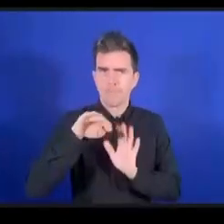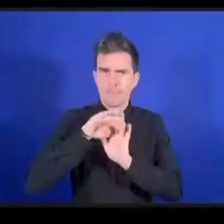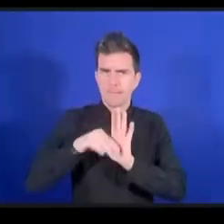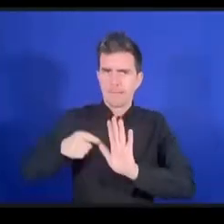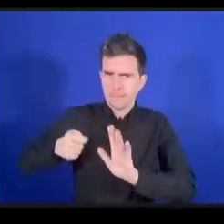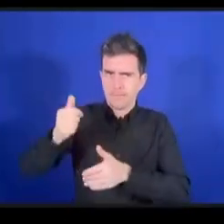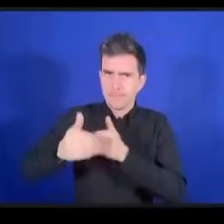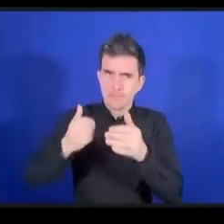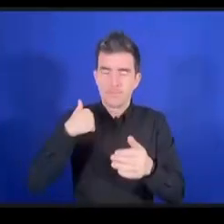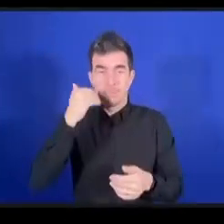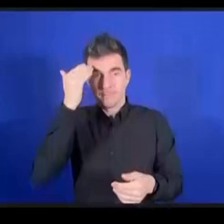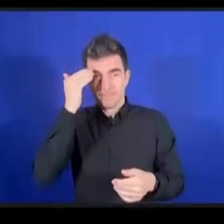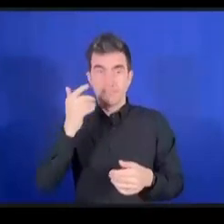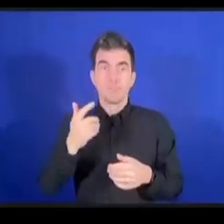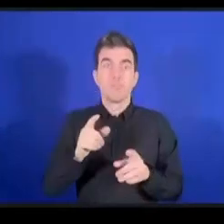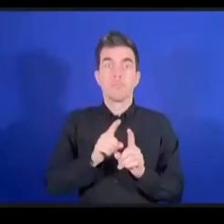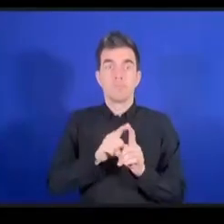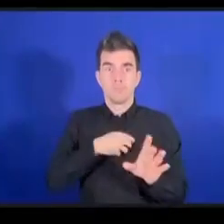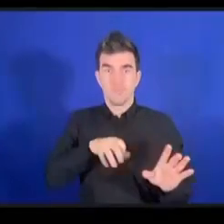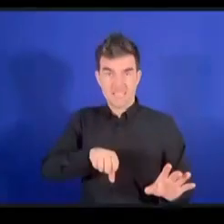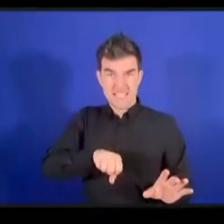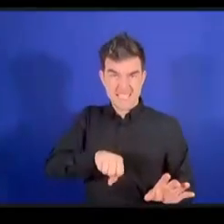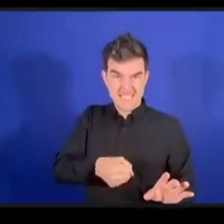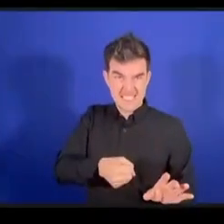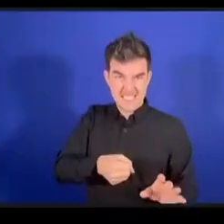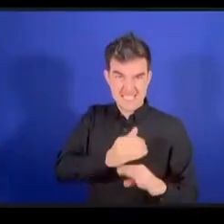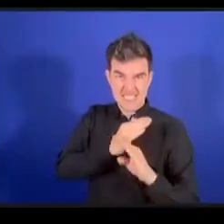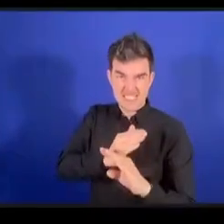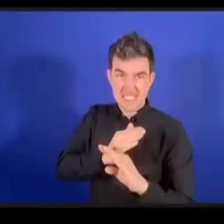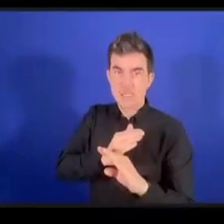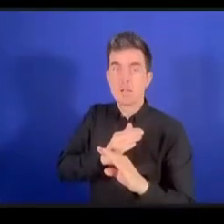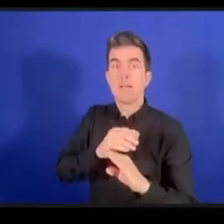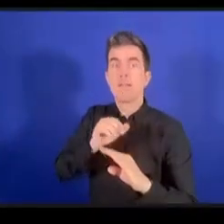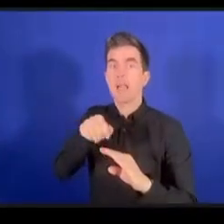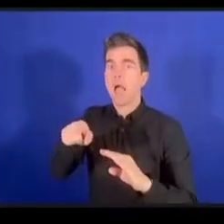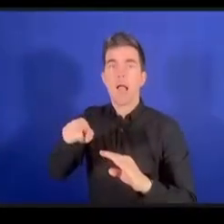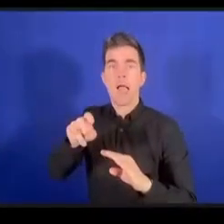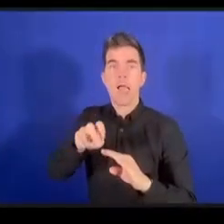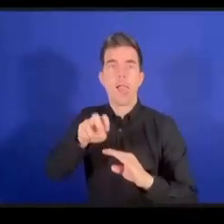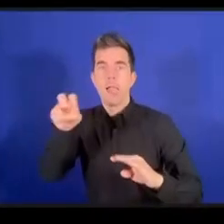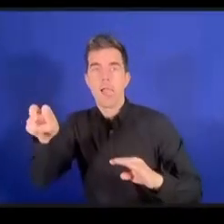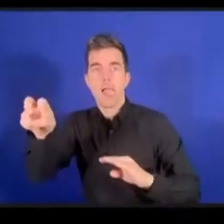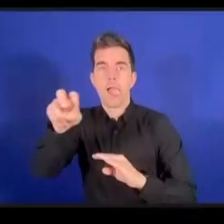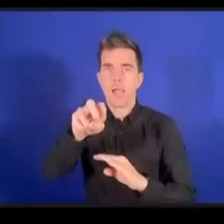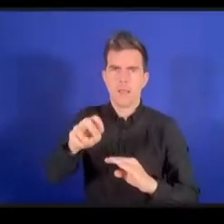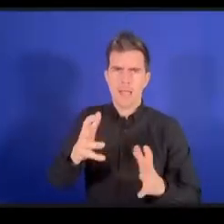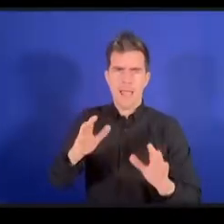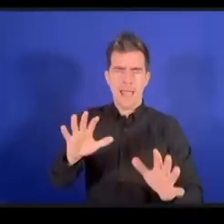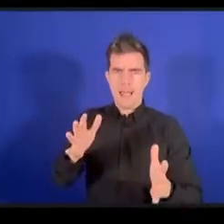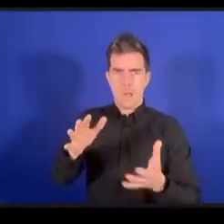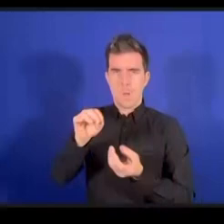وأن نعرف أن هناك كثير من الفعائلين الذين يسوقون خارج منظومة الحوكمة هذه